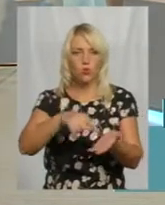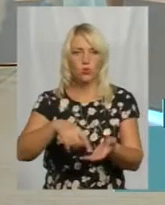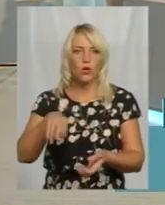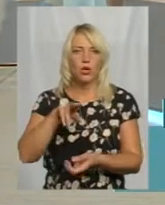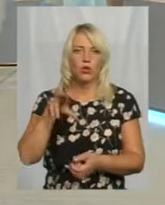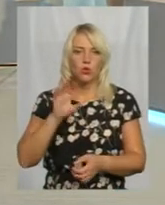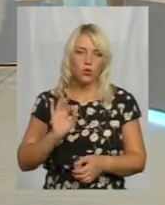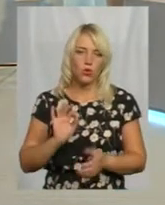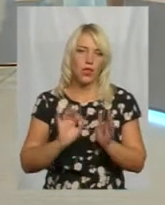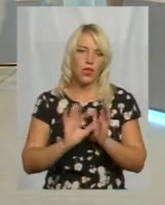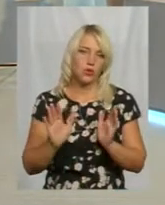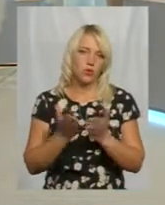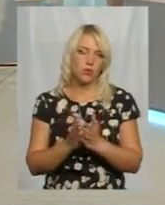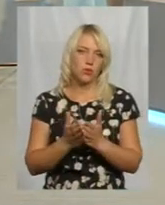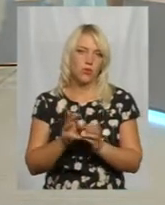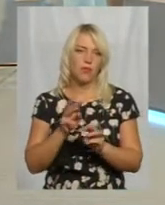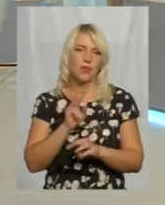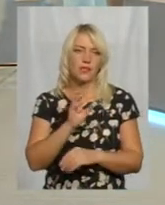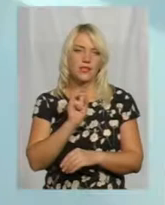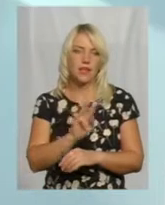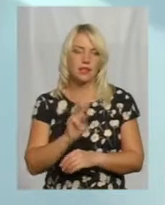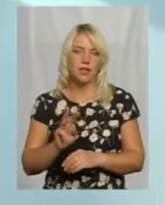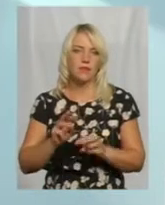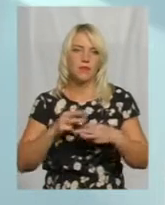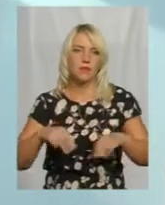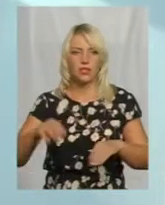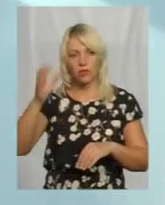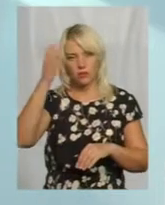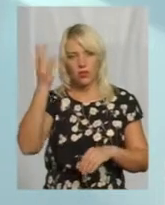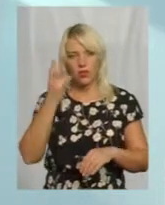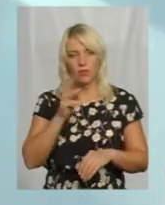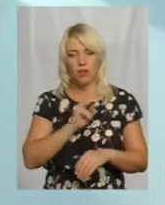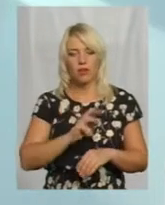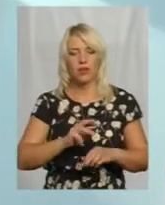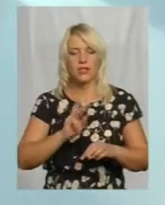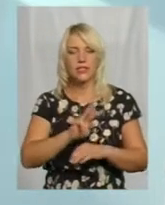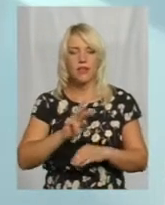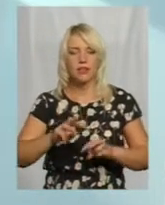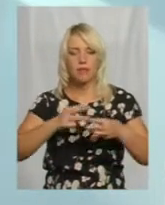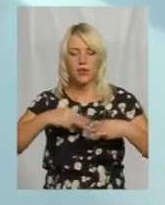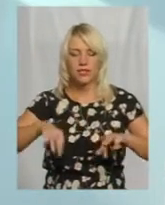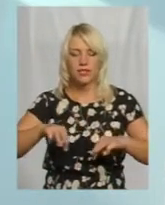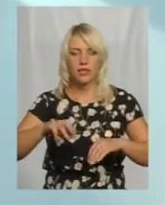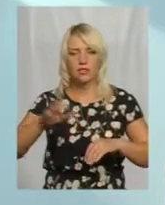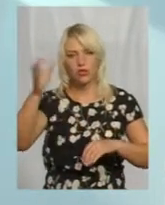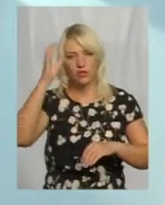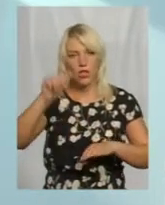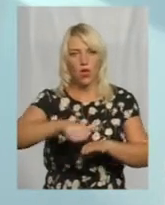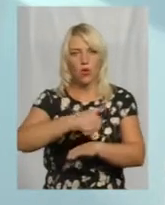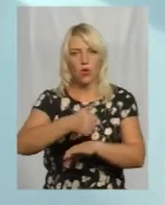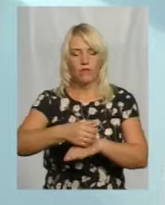підручників на сайті Міністерства освіти. Треба зайти на сайт Міністерства освіти, головна, вибрати